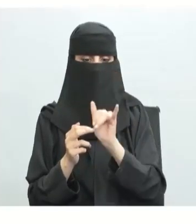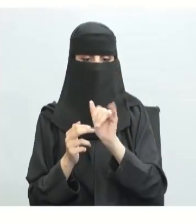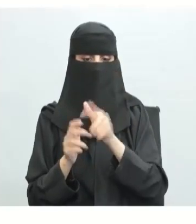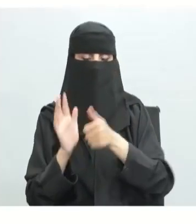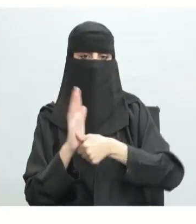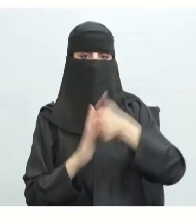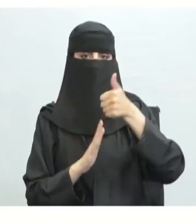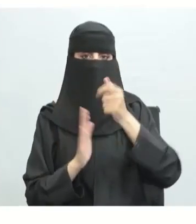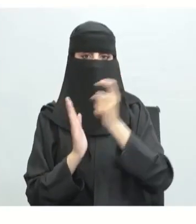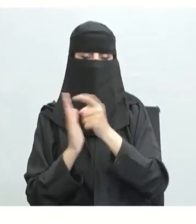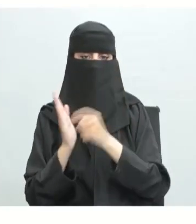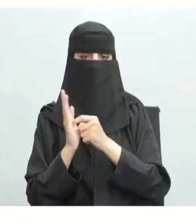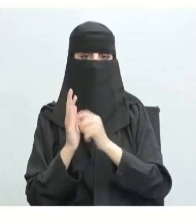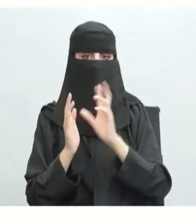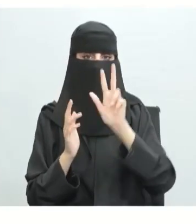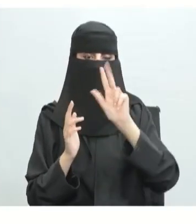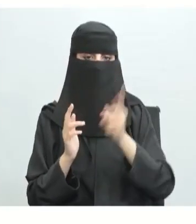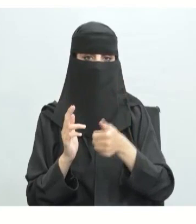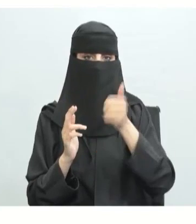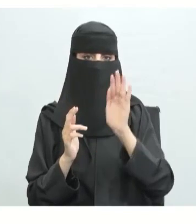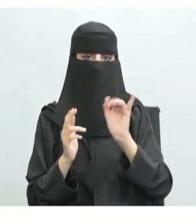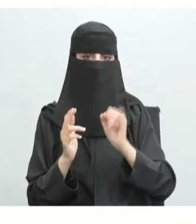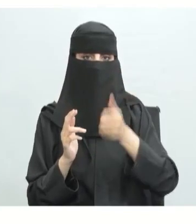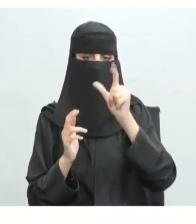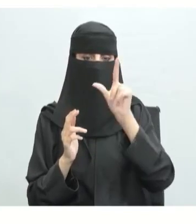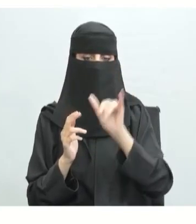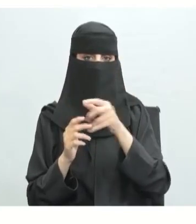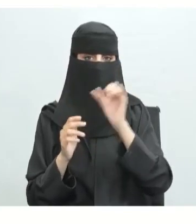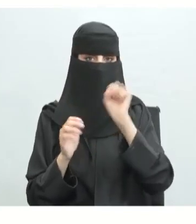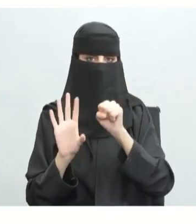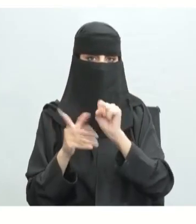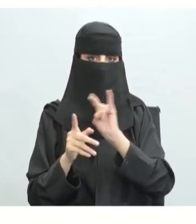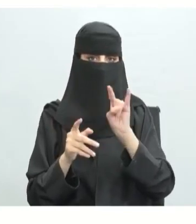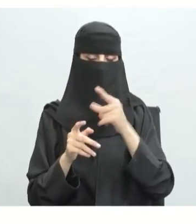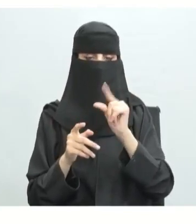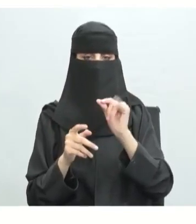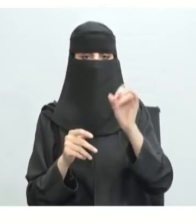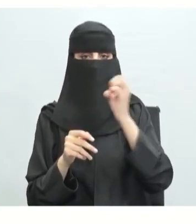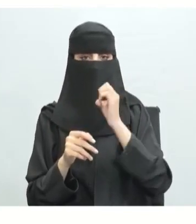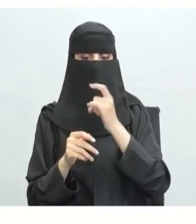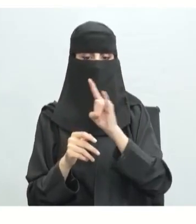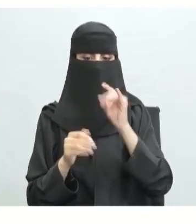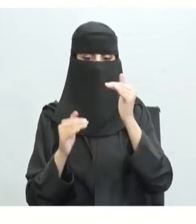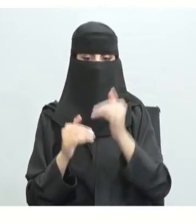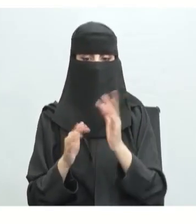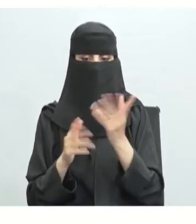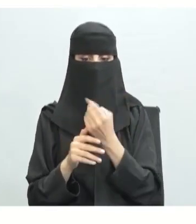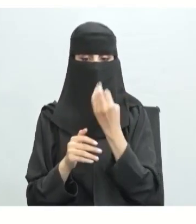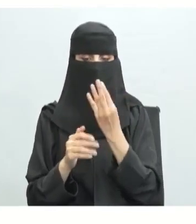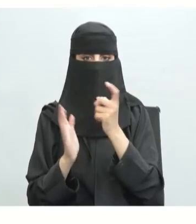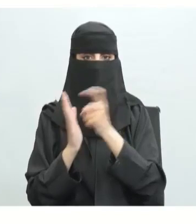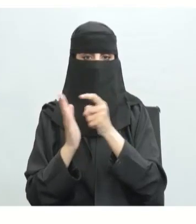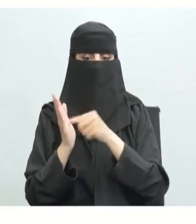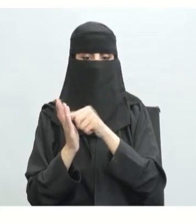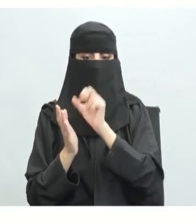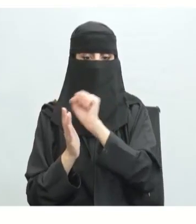أحسنتم هنا لا طيب يقود النظام على مبدأ يقوم النظام على مبدأ احترام الفردي وحريته في العمل والملكية الرأسمالي